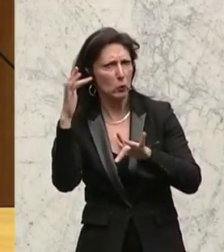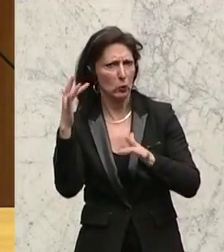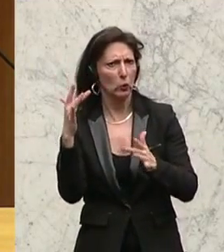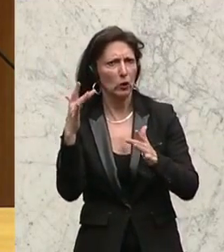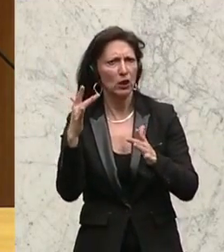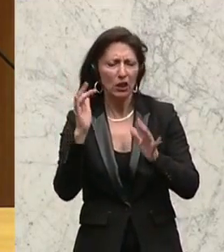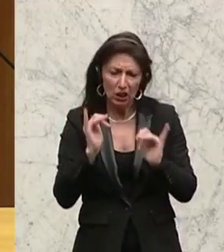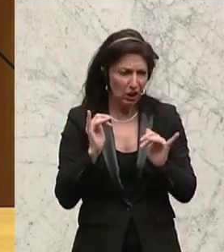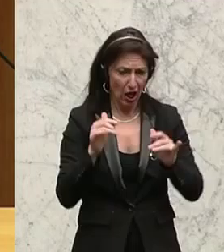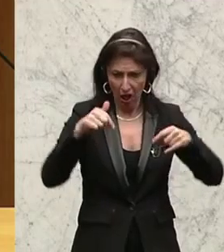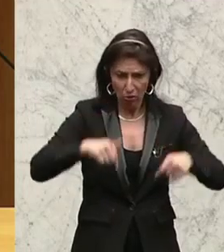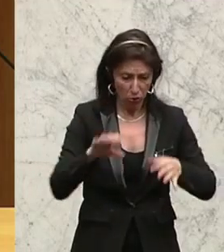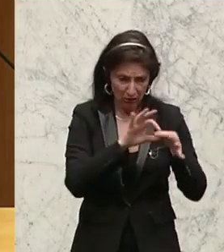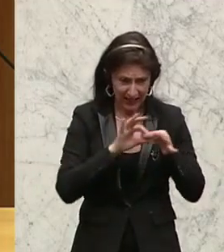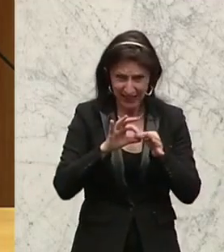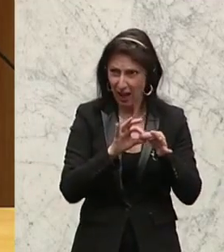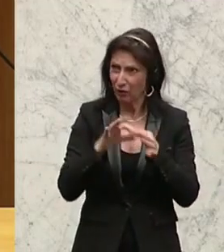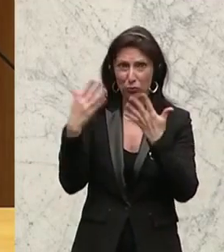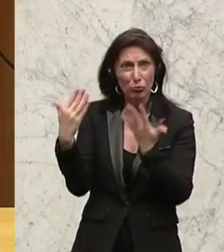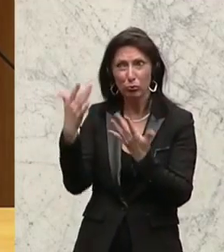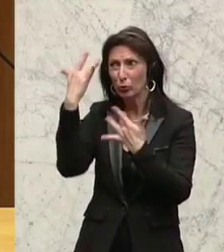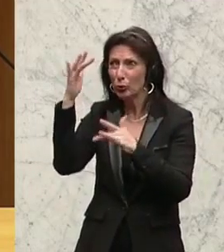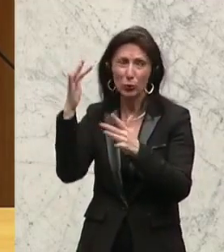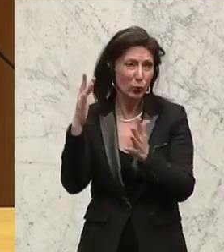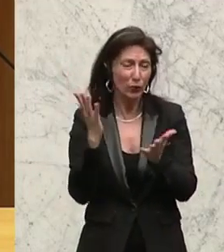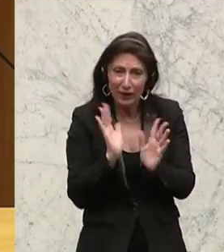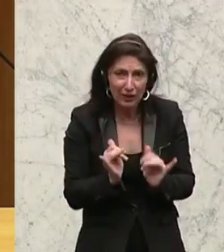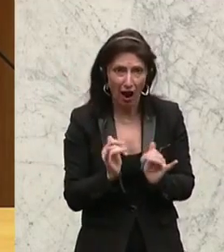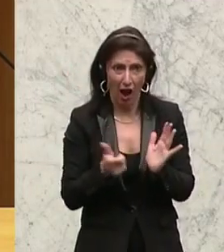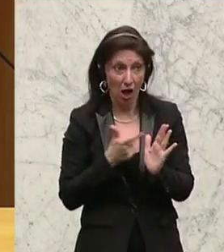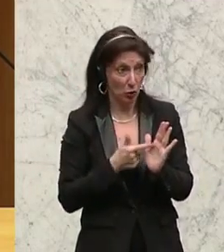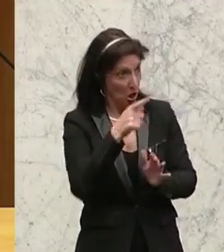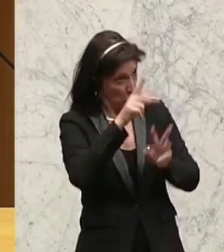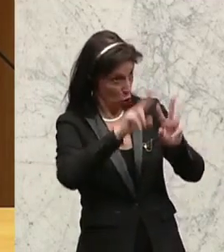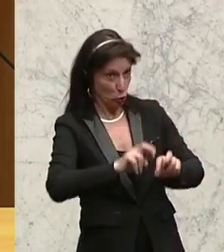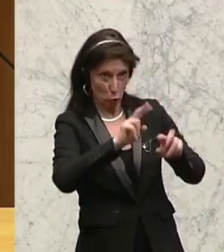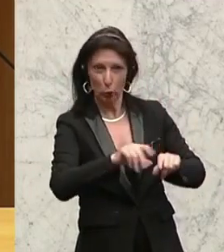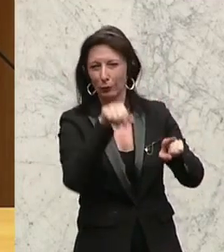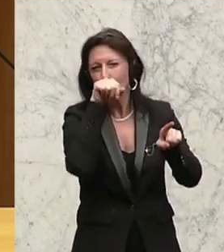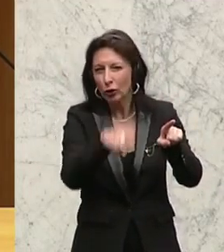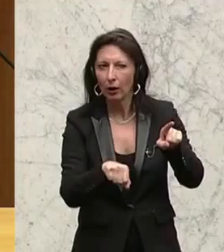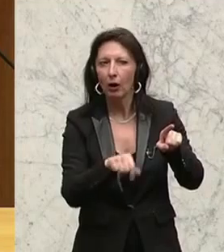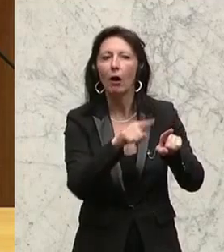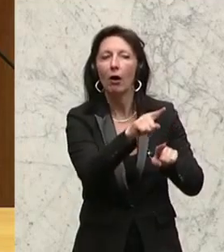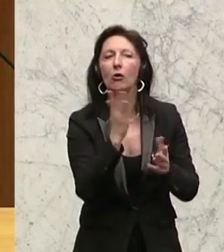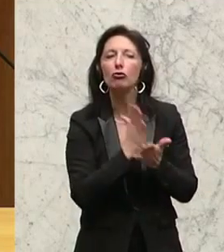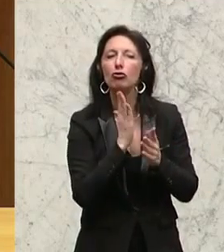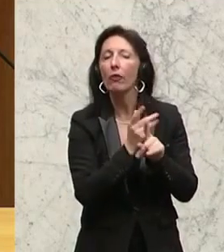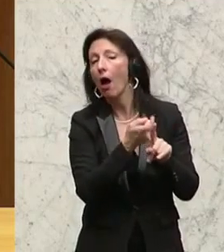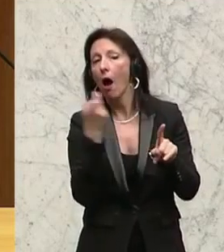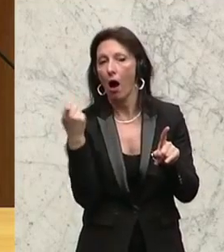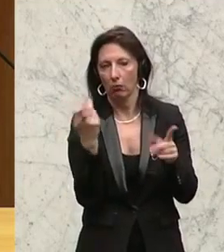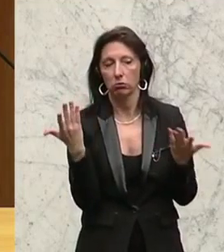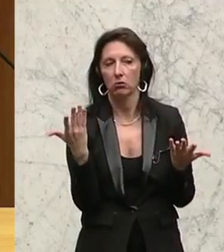Herausforderung für diese Gesellschaft darstellen. Und wenn Sie so gerne Studien machen, haben Sie auch erheben lassen, wo die Angst, wo das